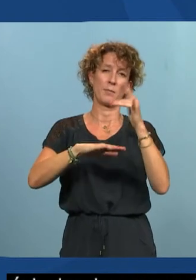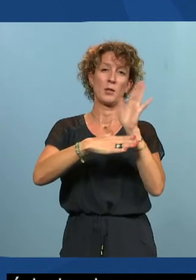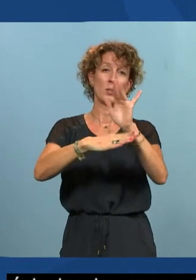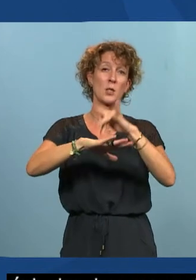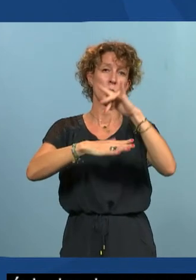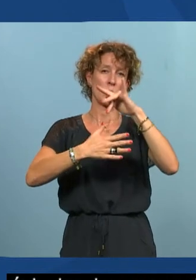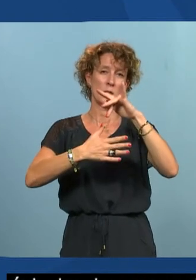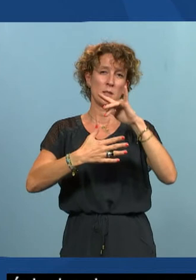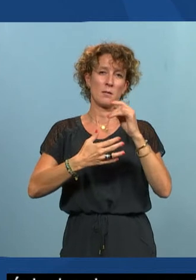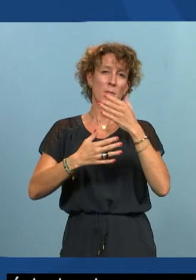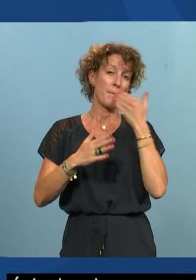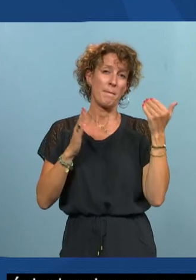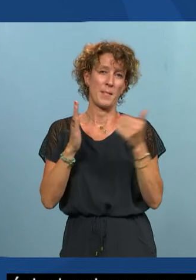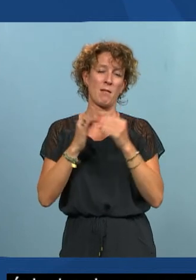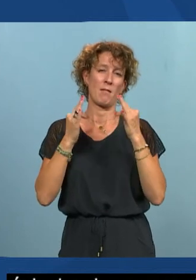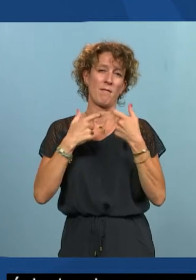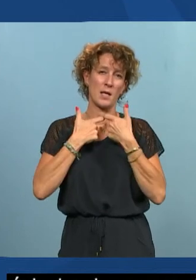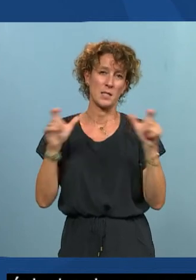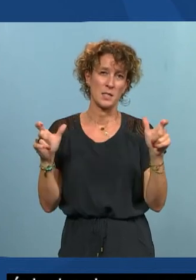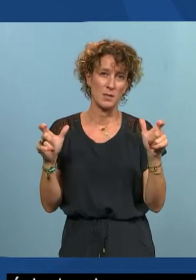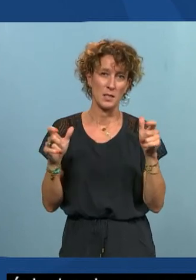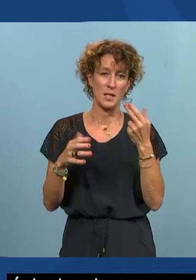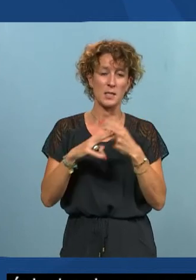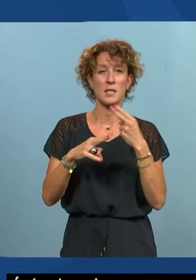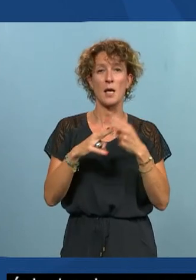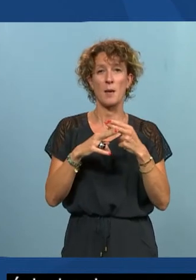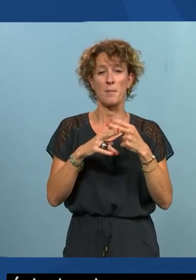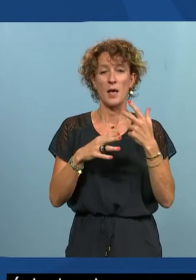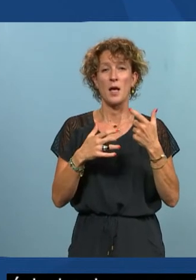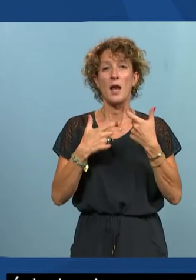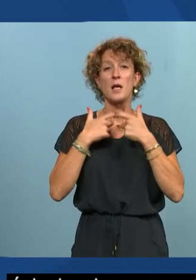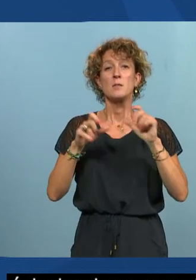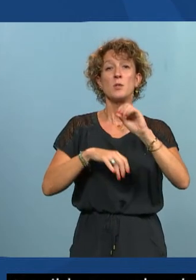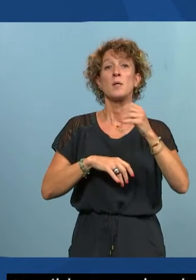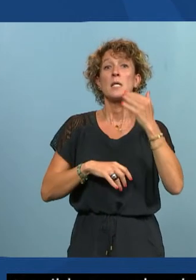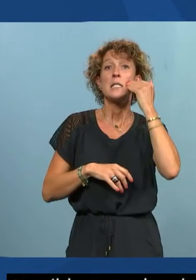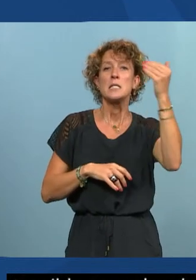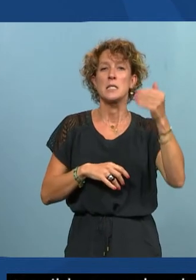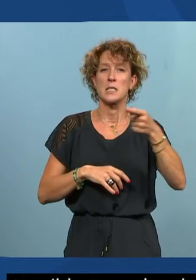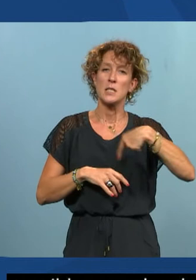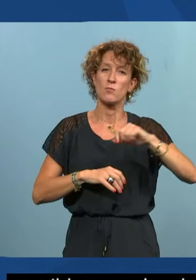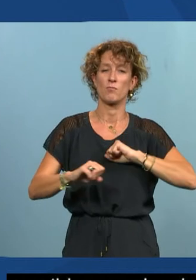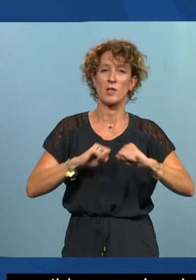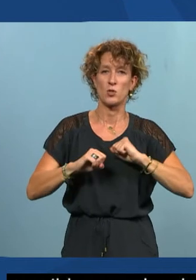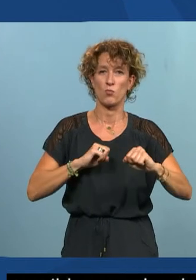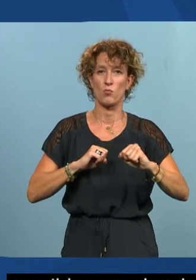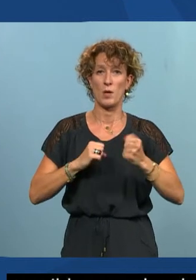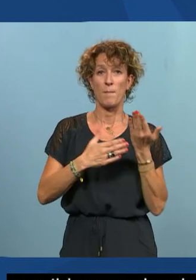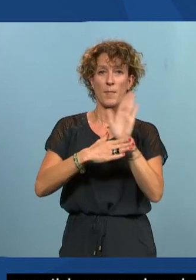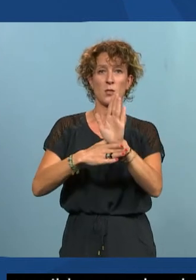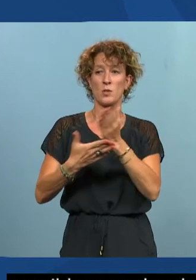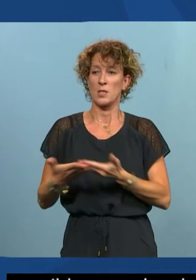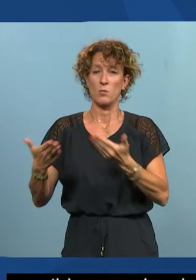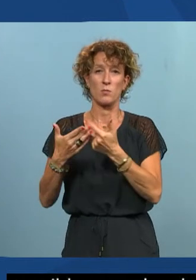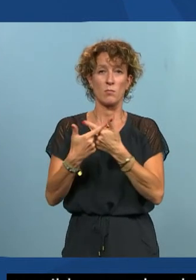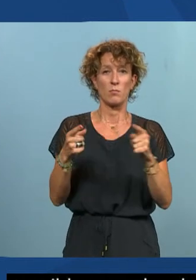sensibilisation à l'accessibilité qui s'appelle l'accessibilité numérique et si nous agissions qui met en scène différentes situations l'exemple qui me vient à l'esprit